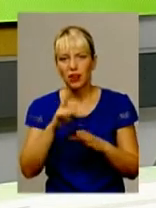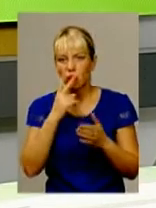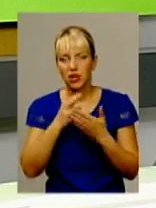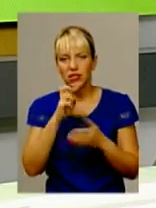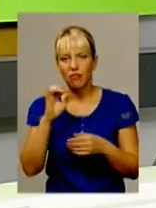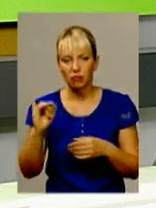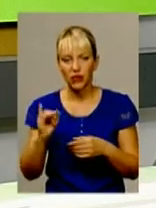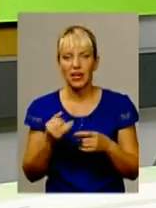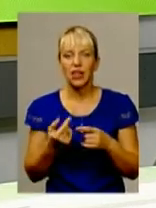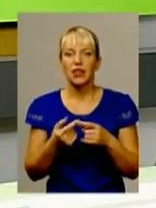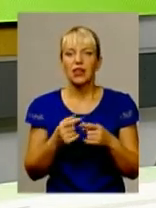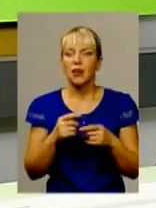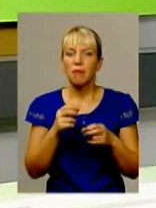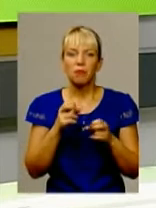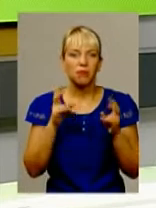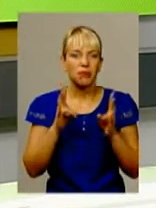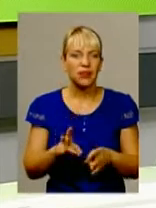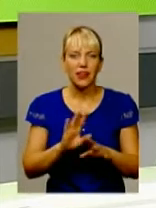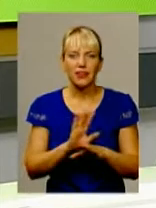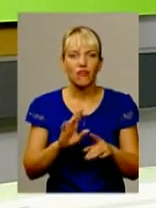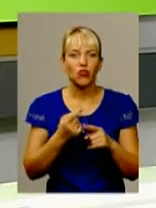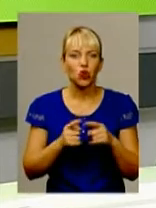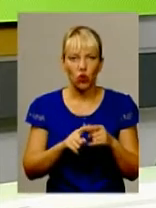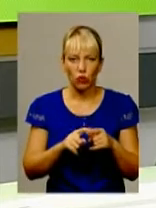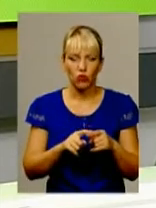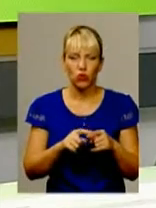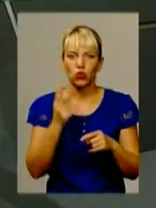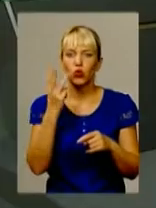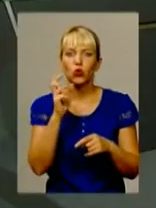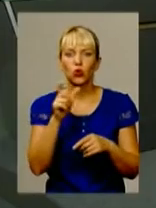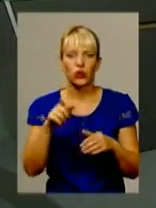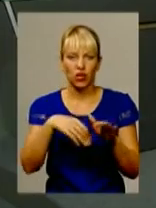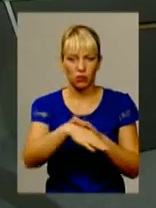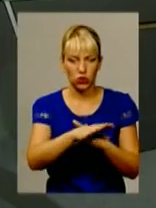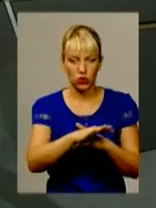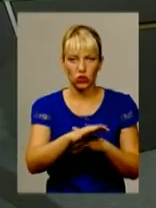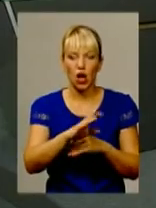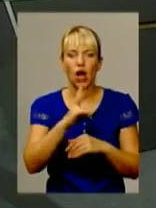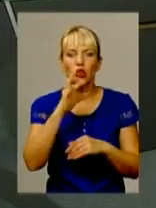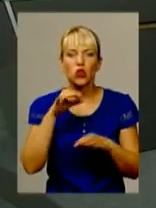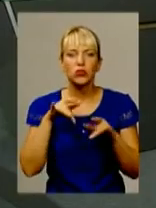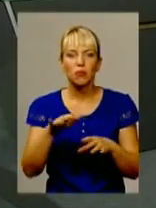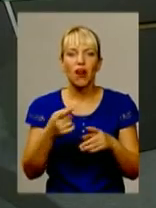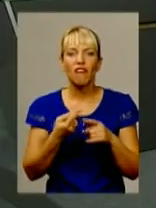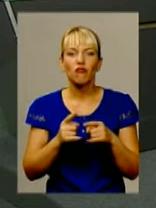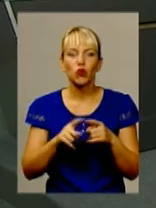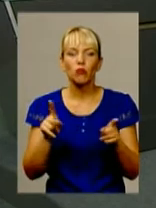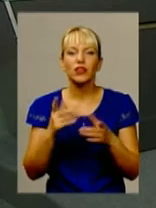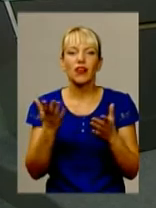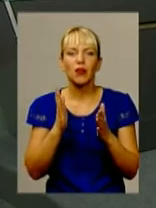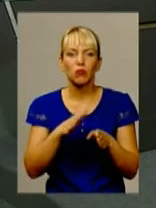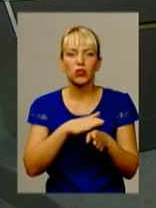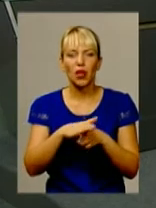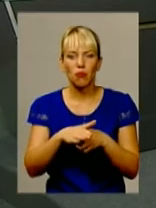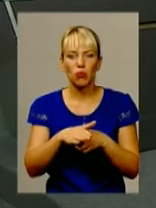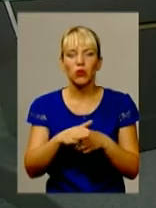Їх всього-навсього троє і швидше не прийдуть. Справа в іншому, в тому, яке буде наповнення кандидатів, депутатів